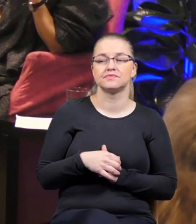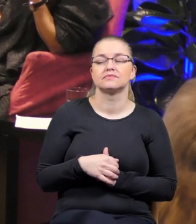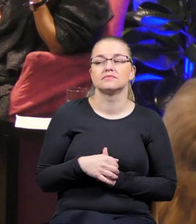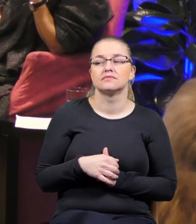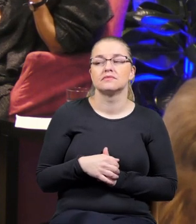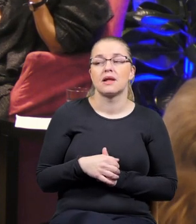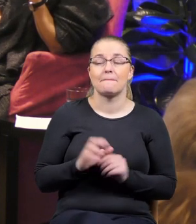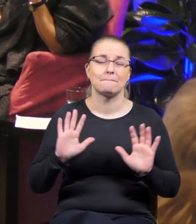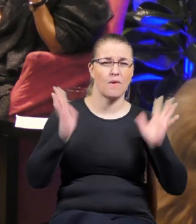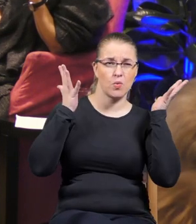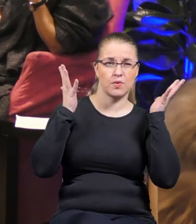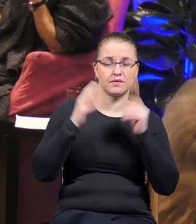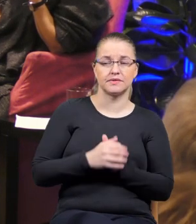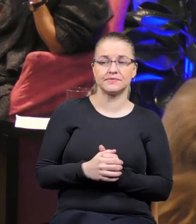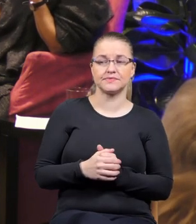Bunt w gruncie rzeczy